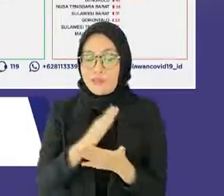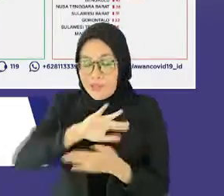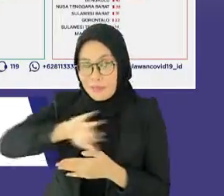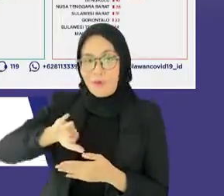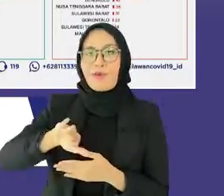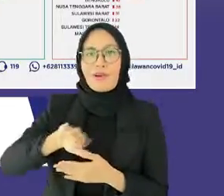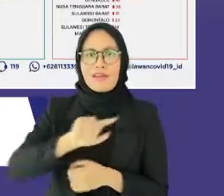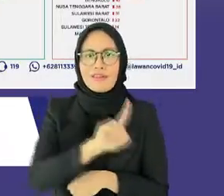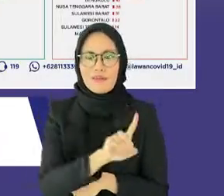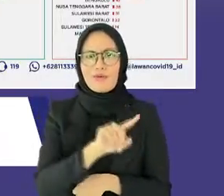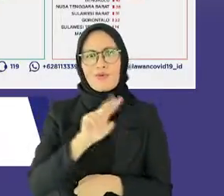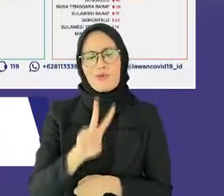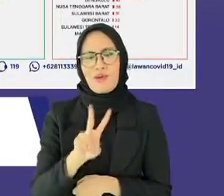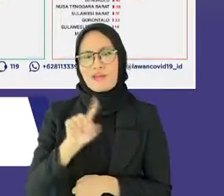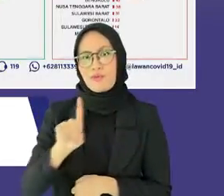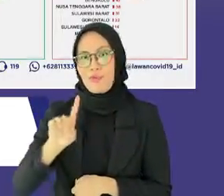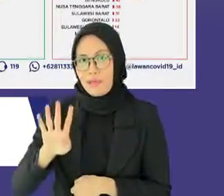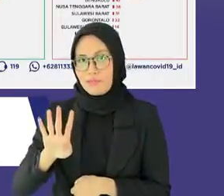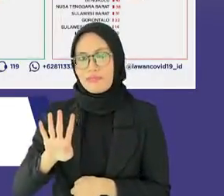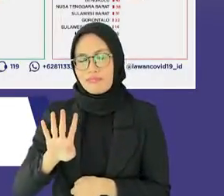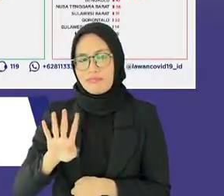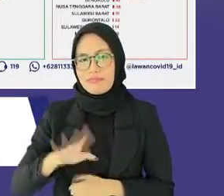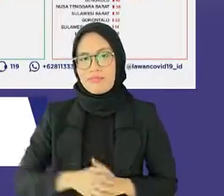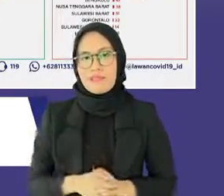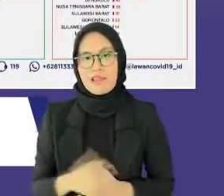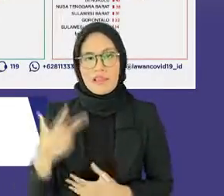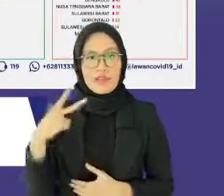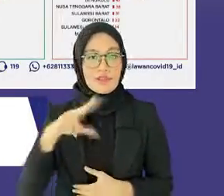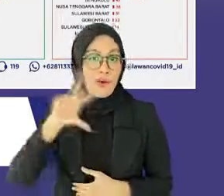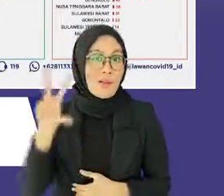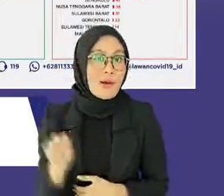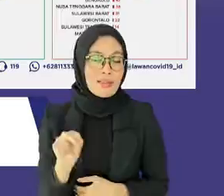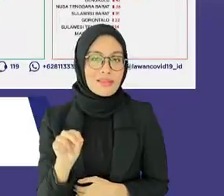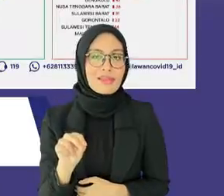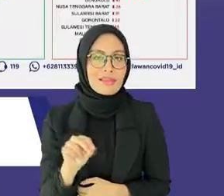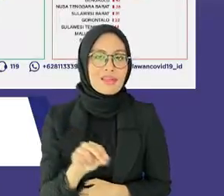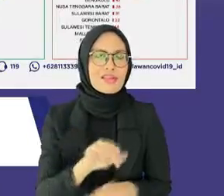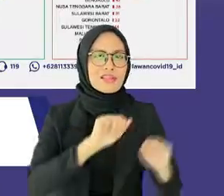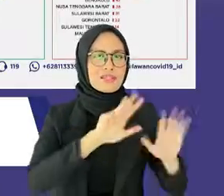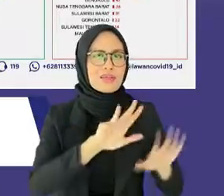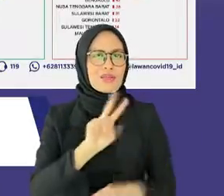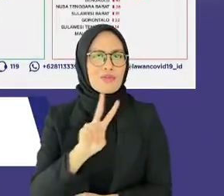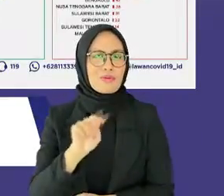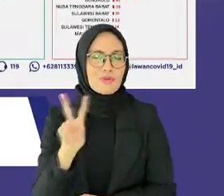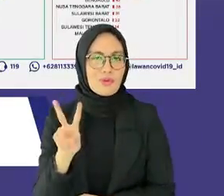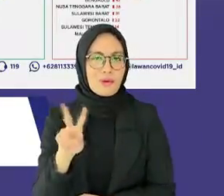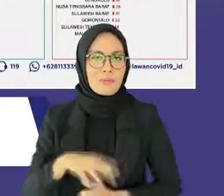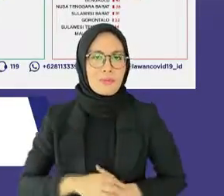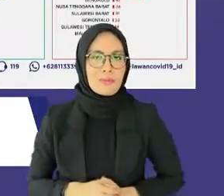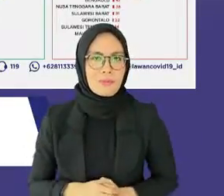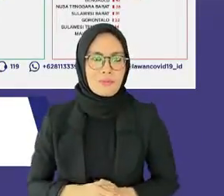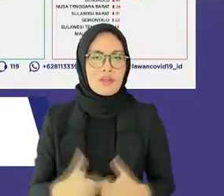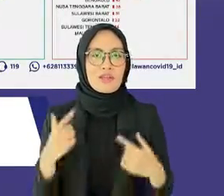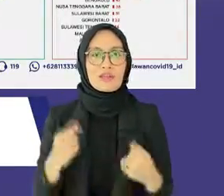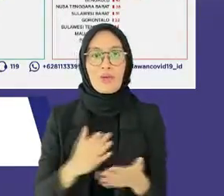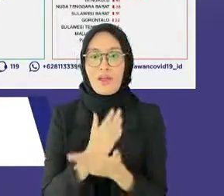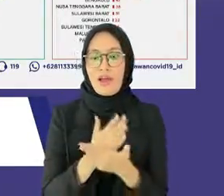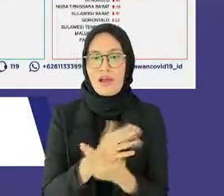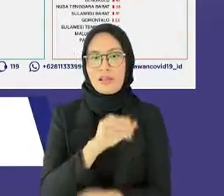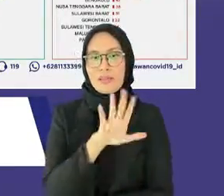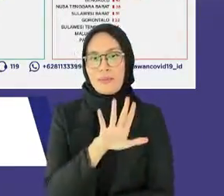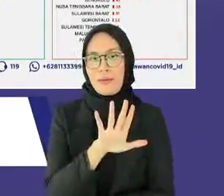1.214 kematian, Jawa Barat 922, Jawa Tengah